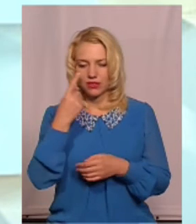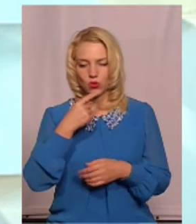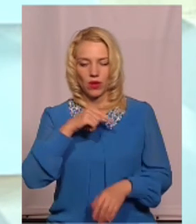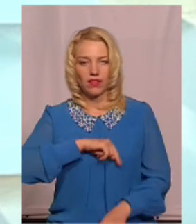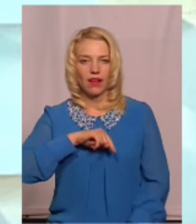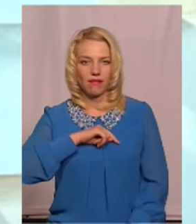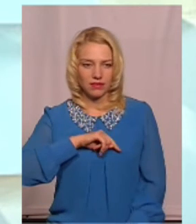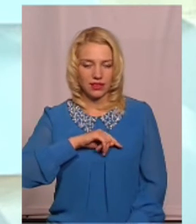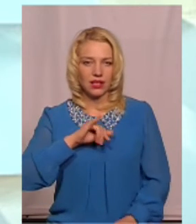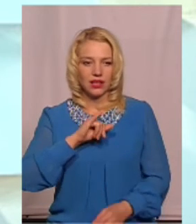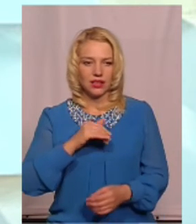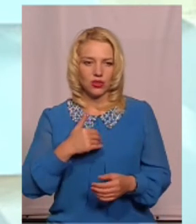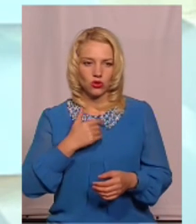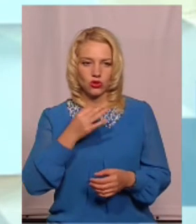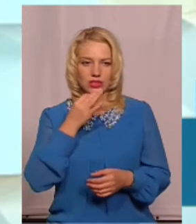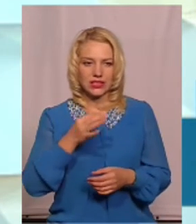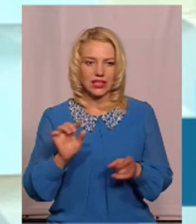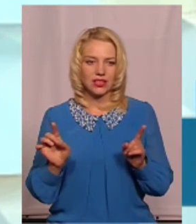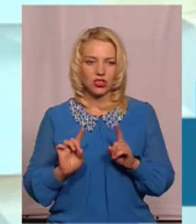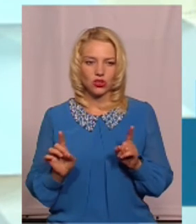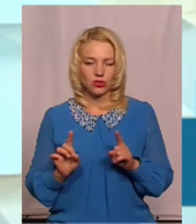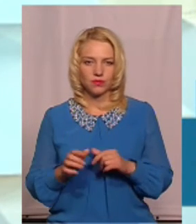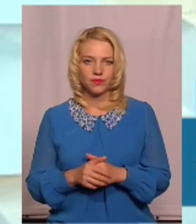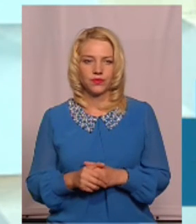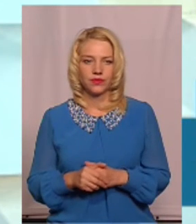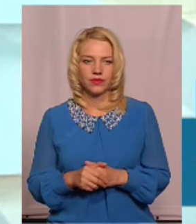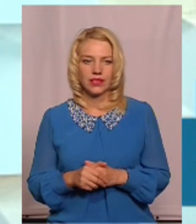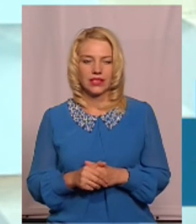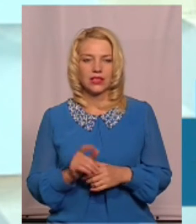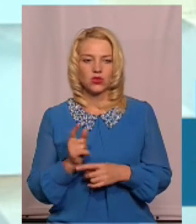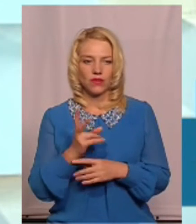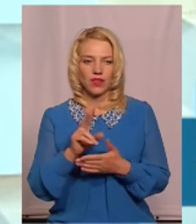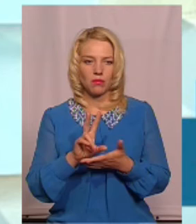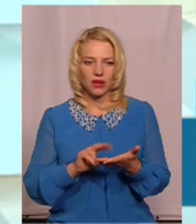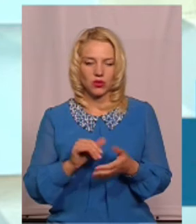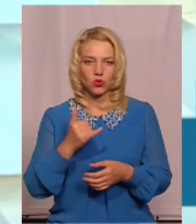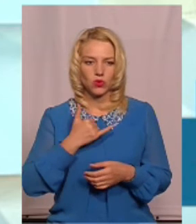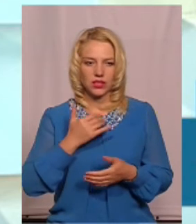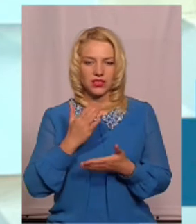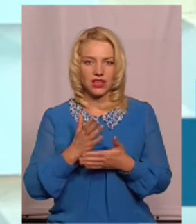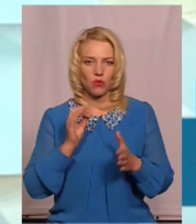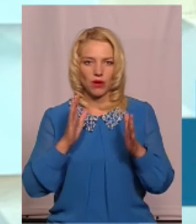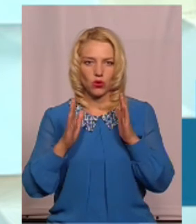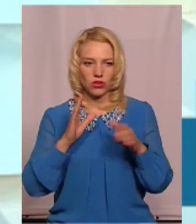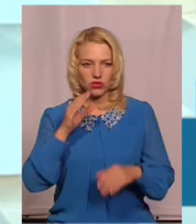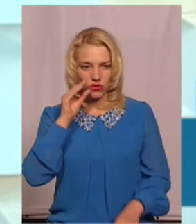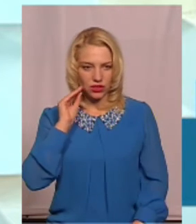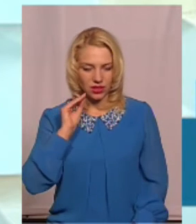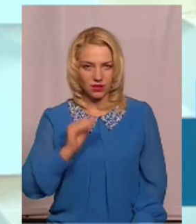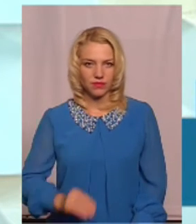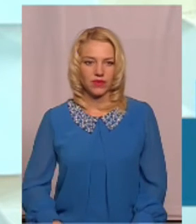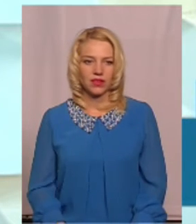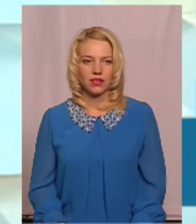характер. І хочу вам навіть сказати, що, ну, знову таки, на прикладі. У нас є в парку Шевченка, і